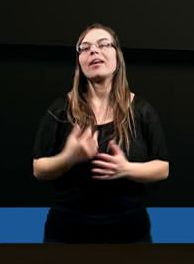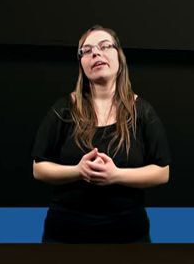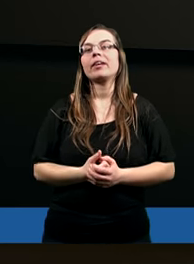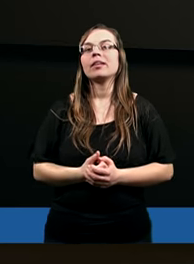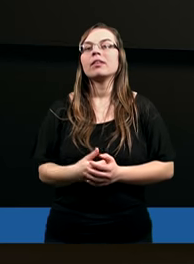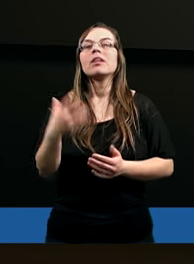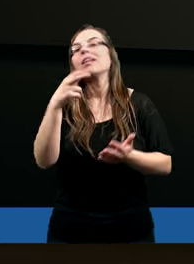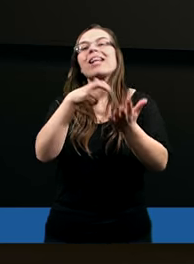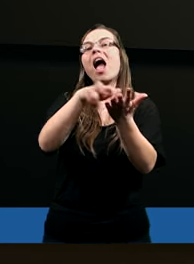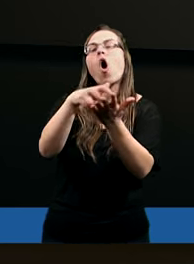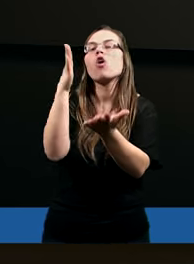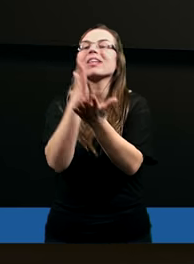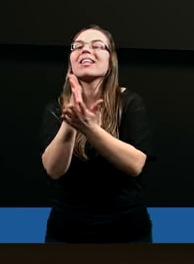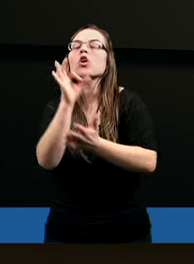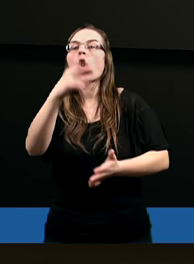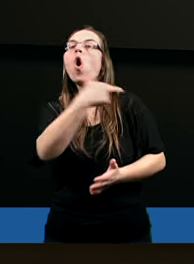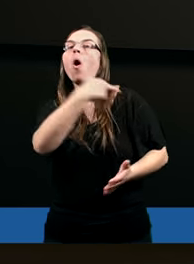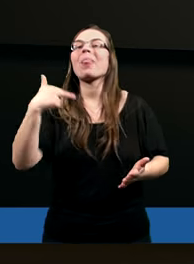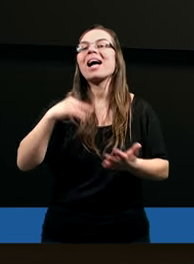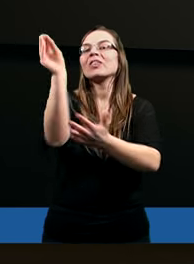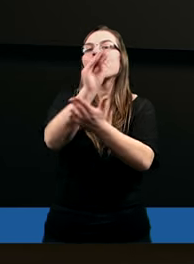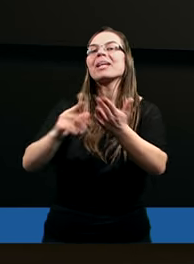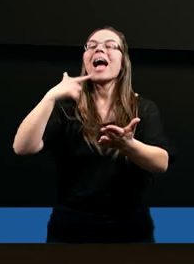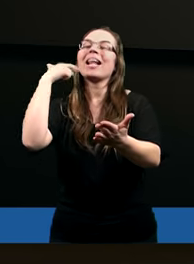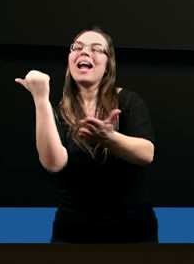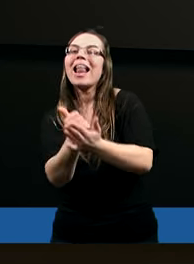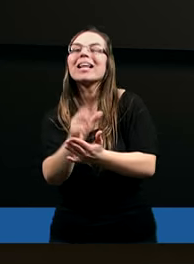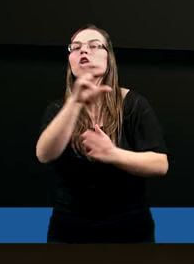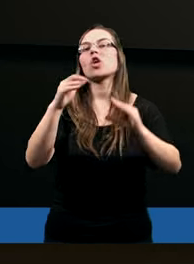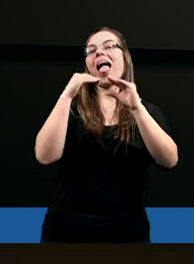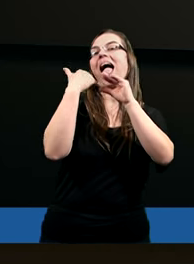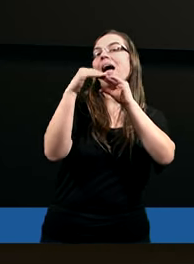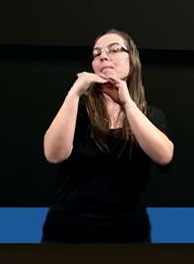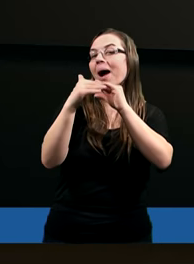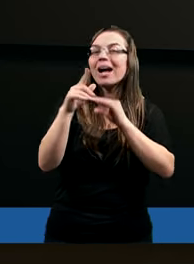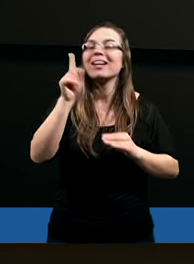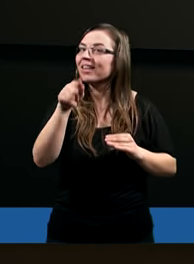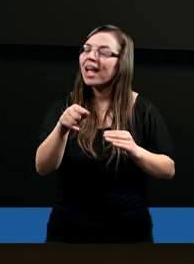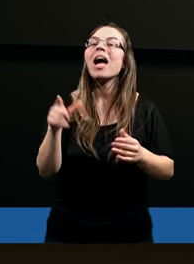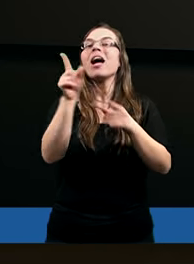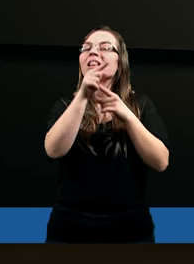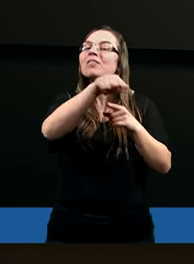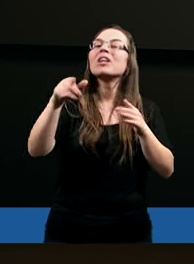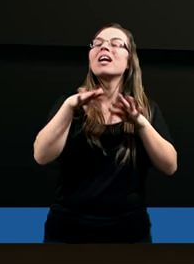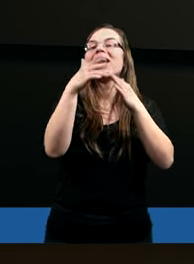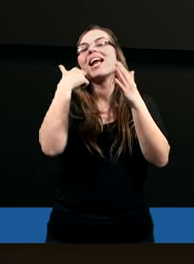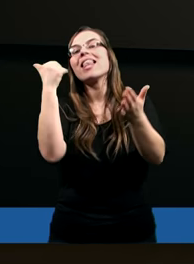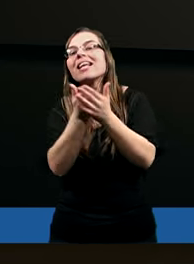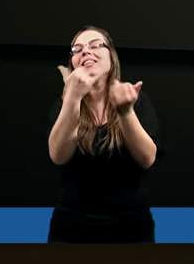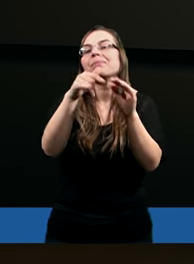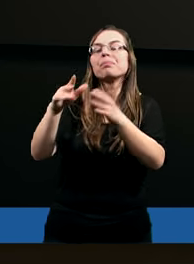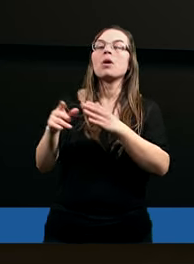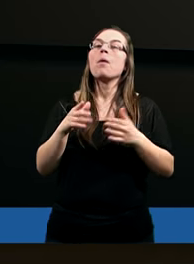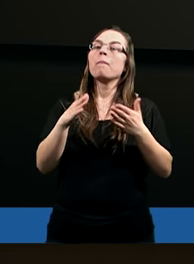Nie chodzi tylko o nasze pisane listy czy maile, ale o nasze życie. Czy